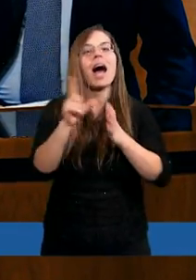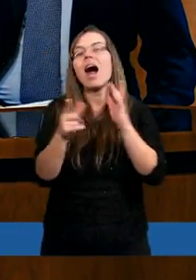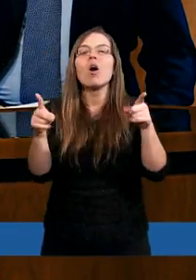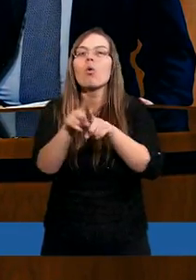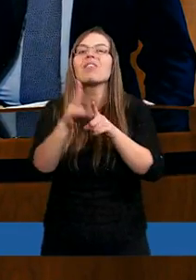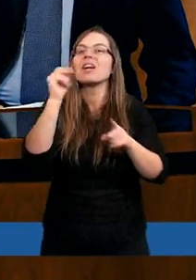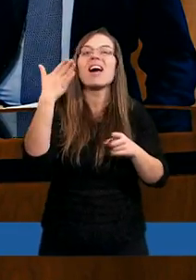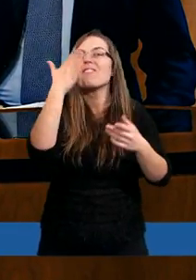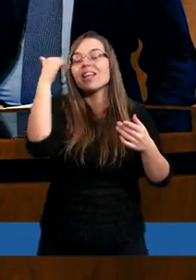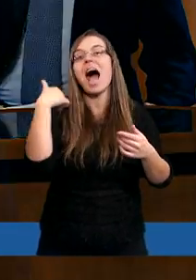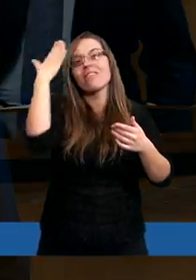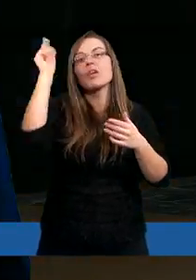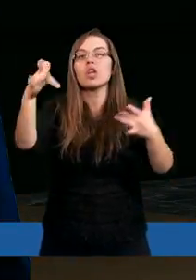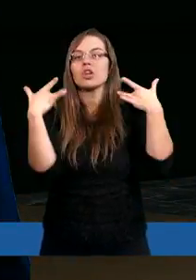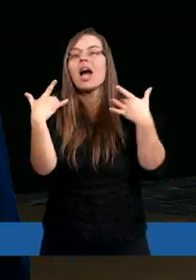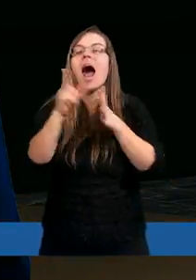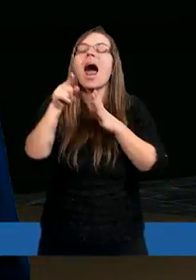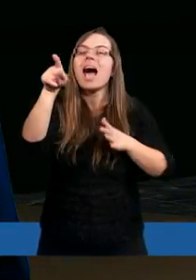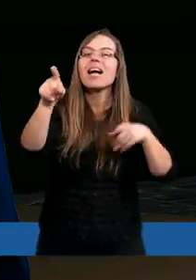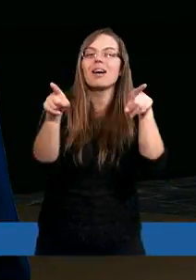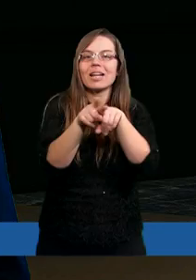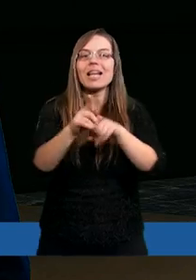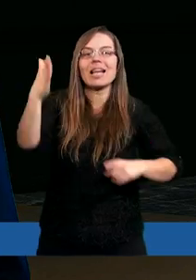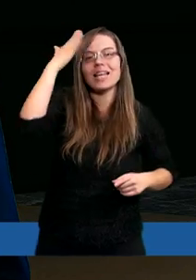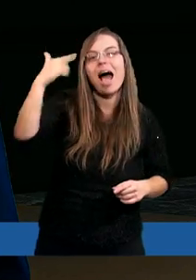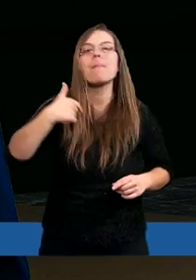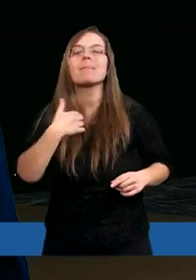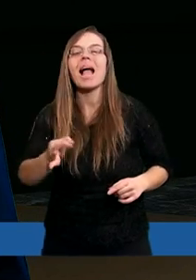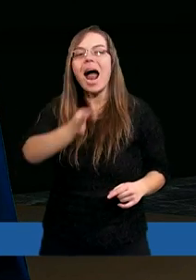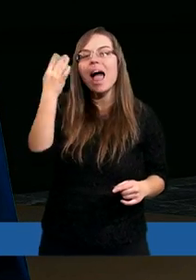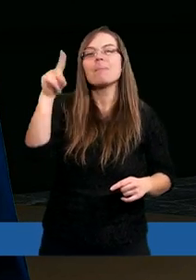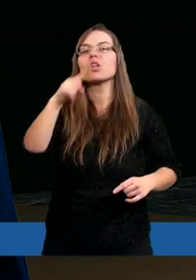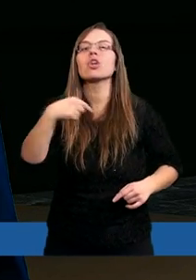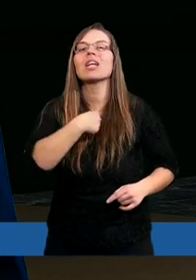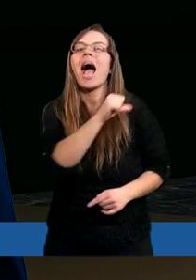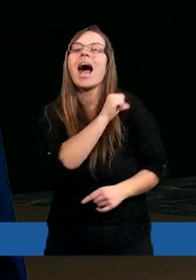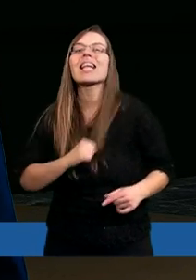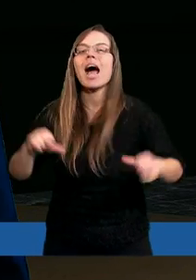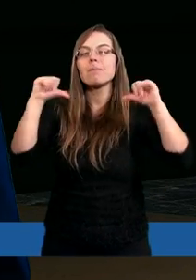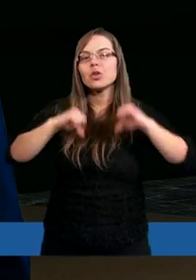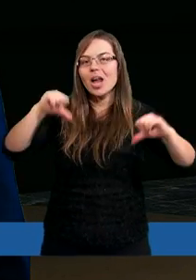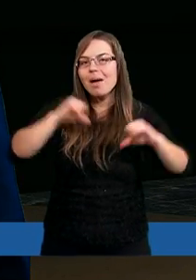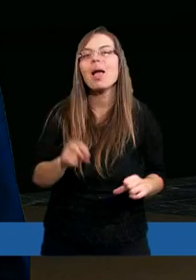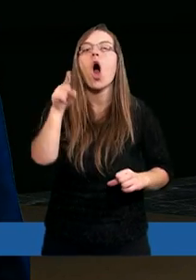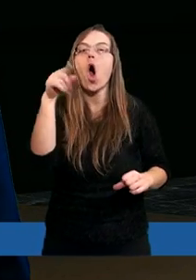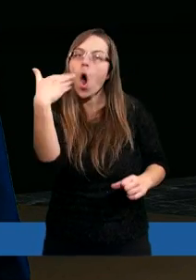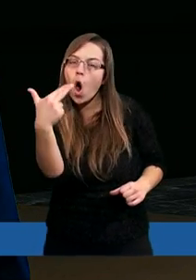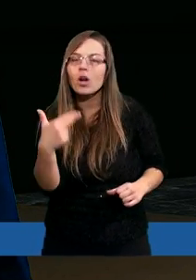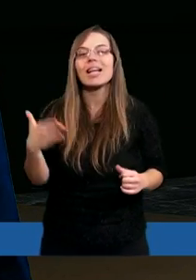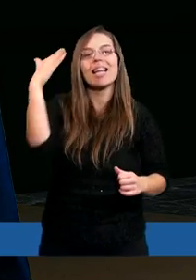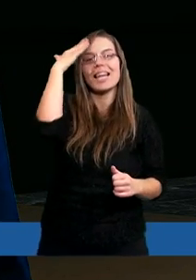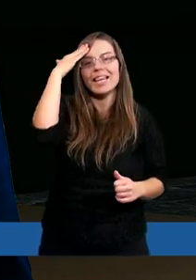Nie tylko, że ja wiem, że On żyje, ale On zna mnie lepiej niż ja sam siebie. On